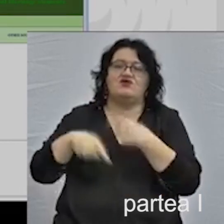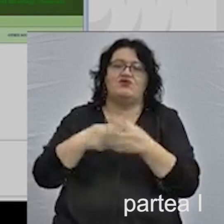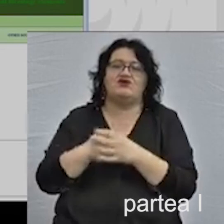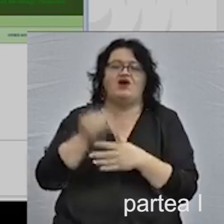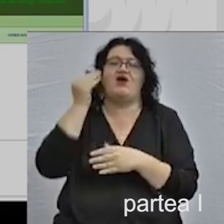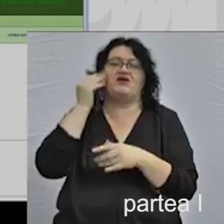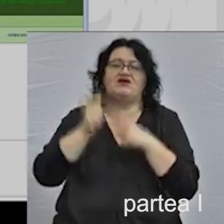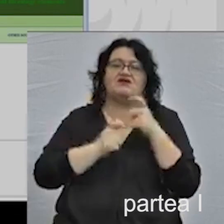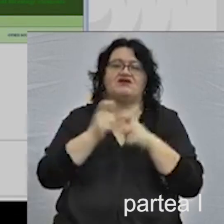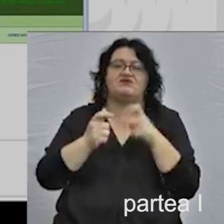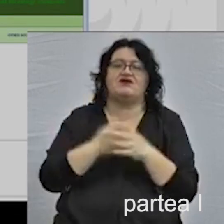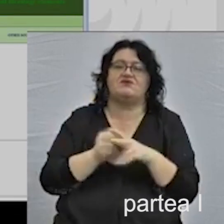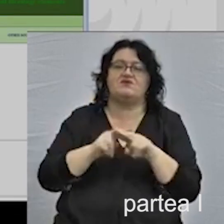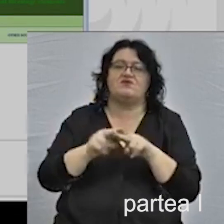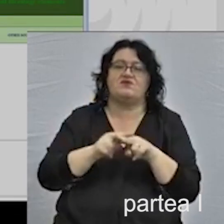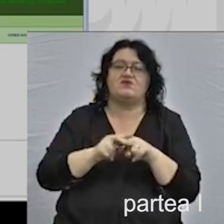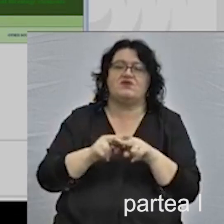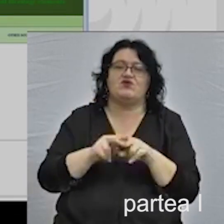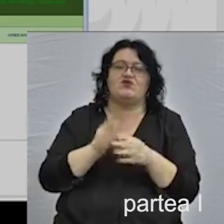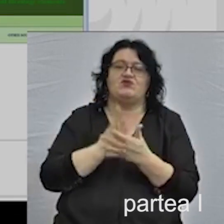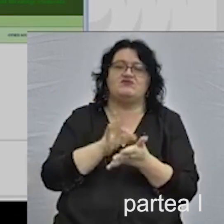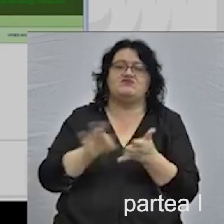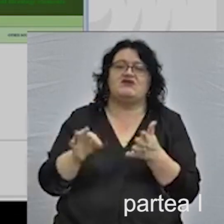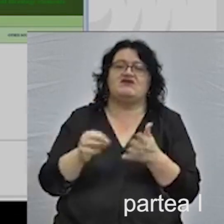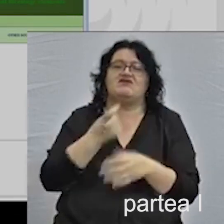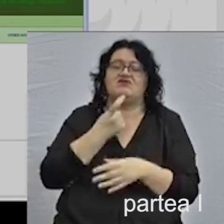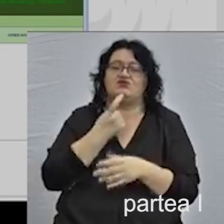-au reamintit și-au reamintit cu plăcere de vizita în Timișoara.